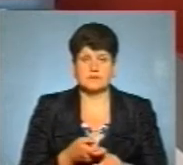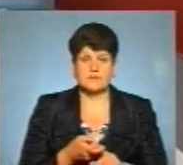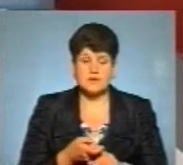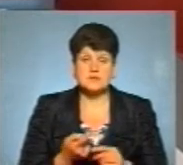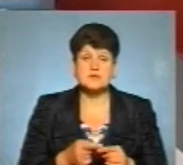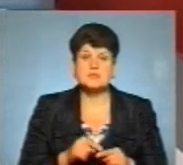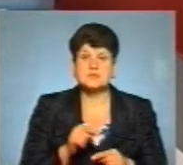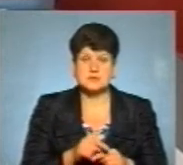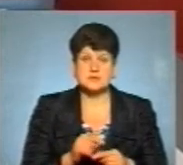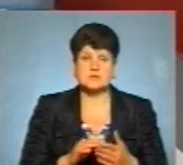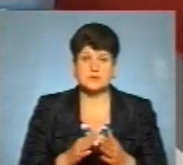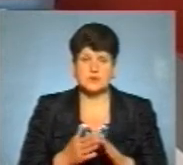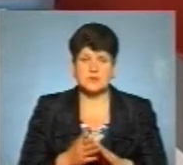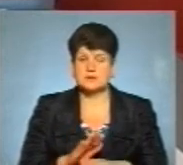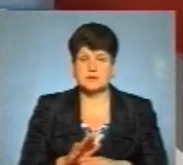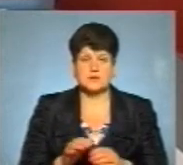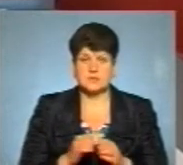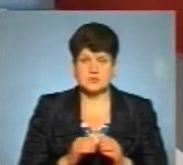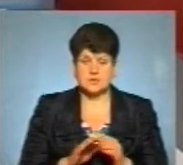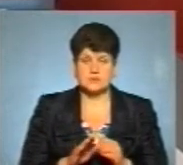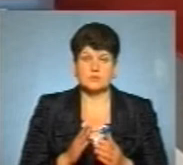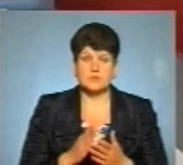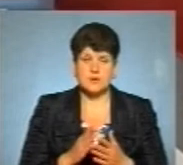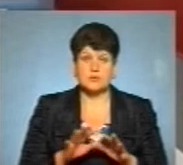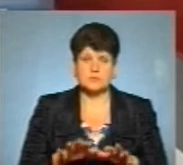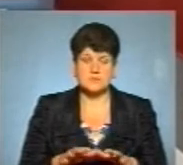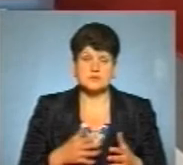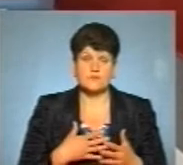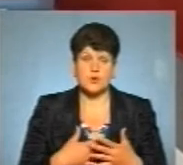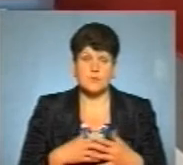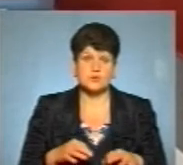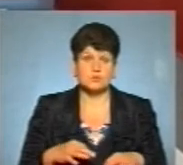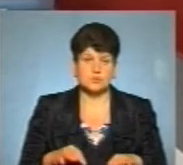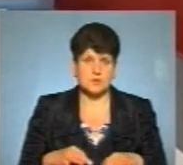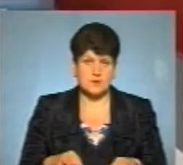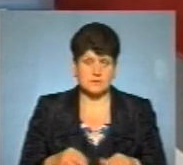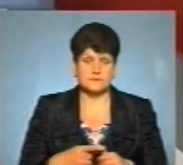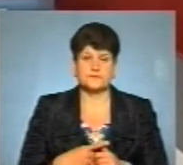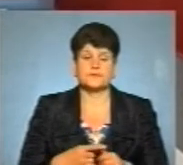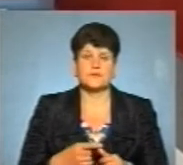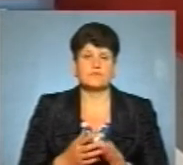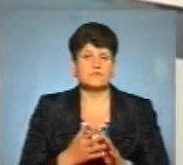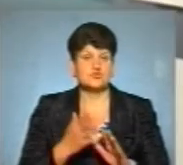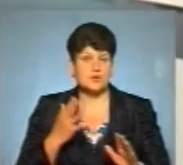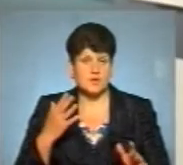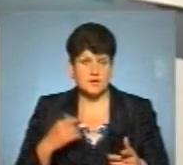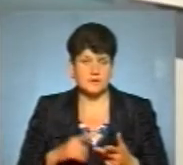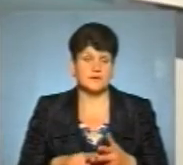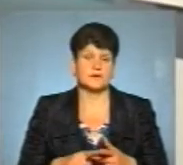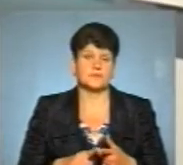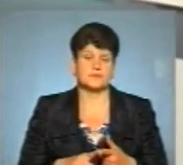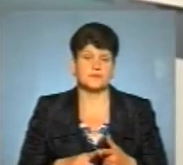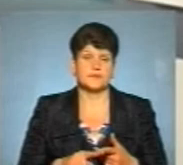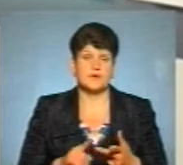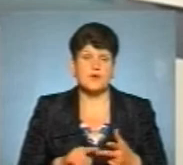такі ситуації найчастіше мають місце в громадському транспорті, в чергах, в